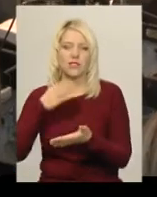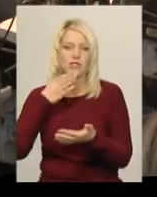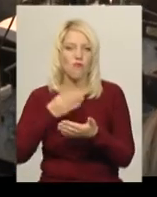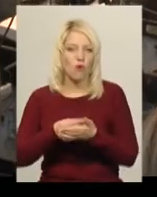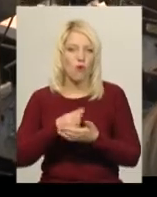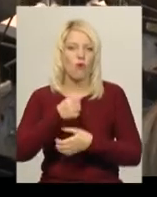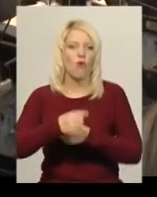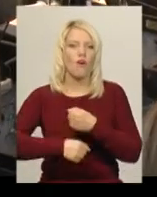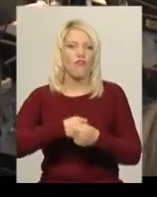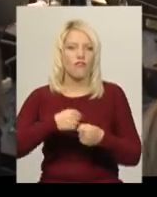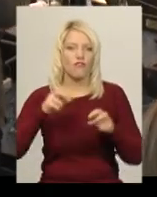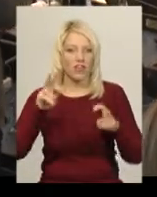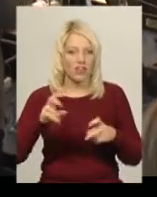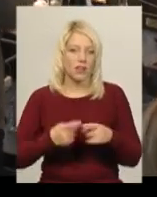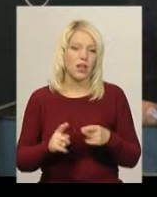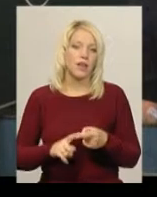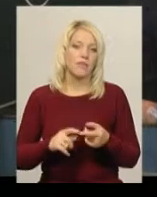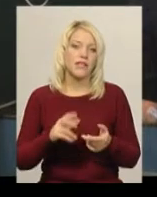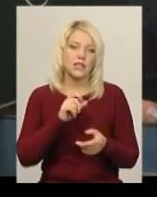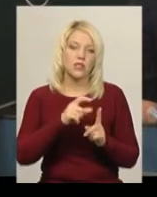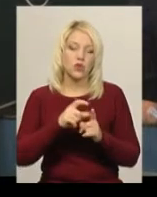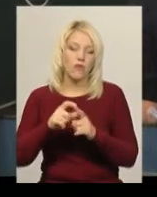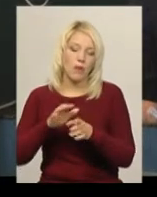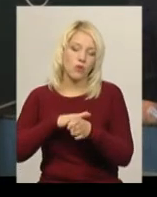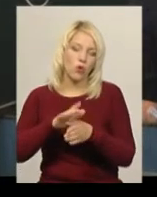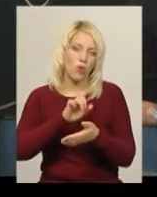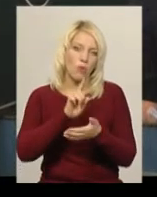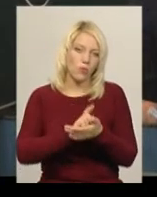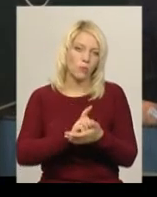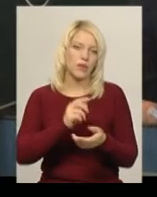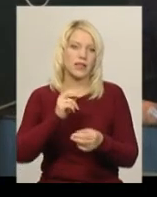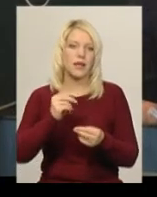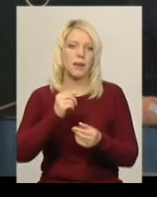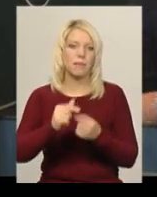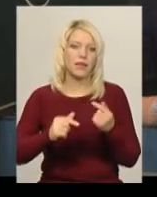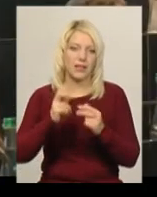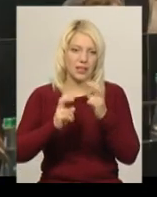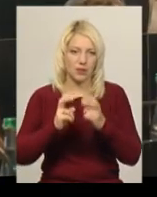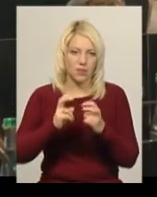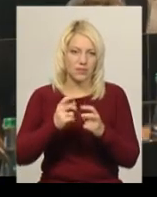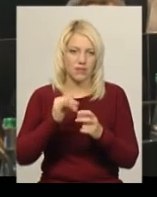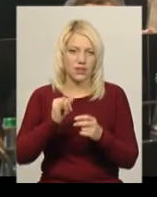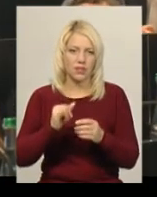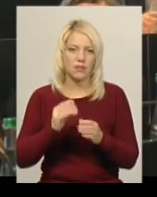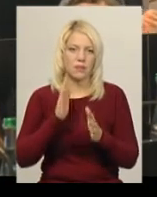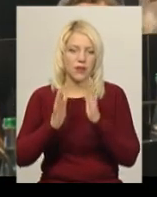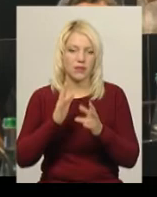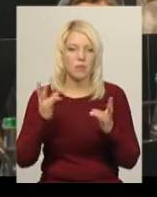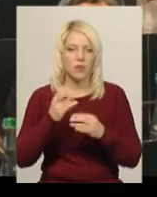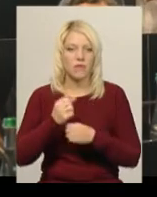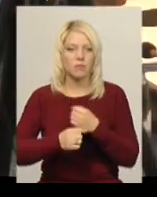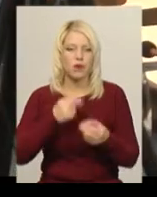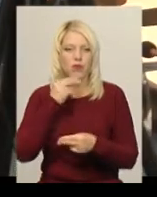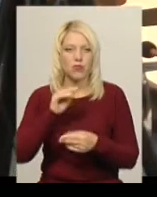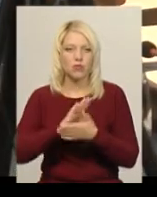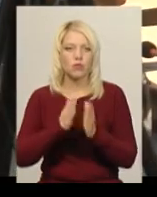За словами виконуючого обов'язки директора комунального підприємства парки та сквери міста Хмельницького Олександра Боднарчука, ведмедям потрібні кращі